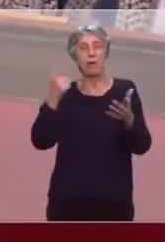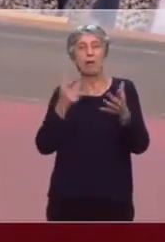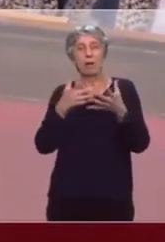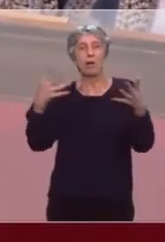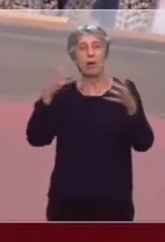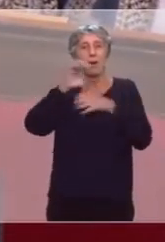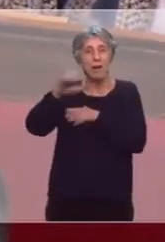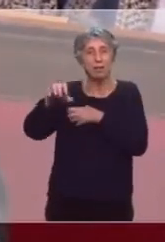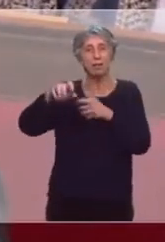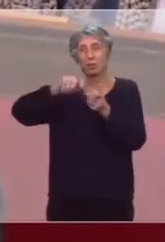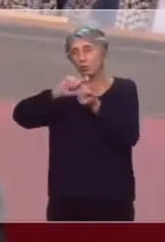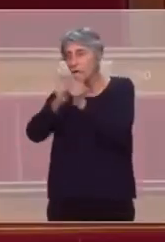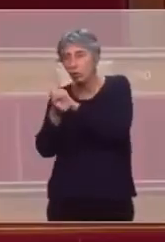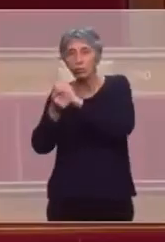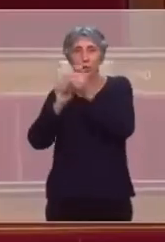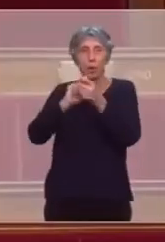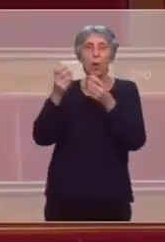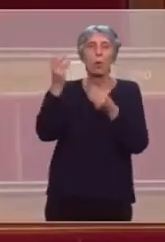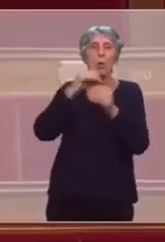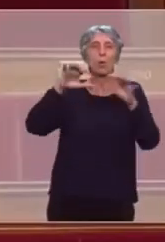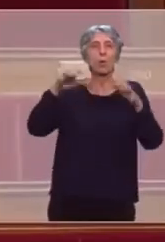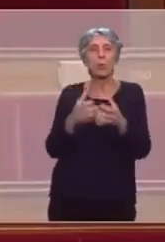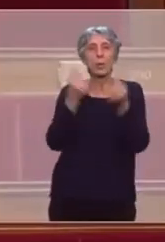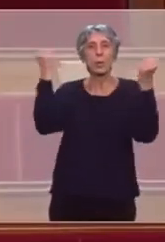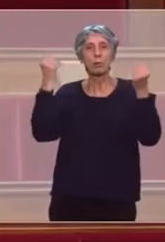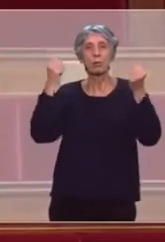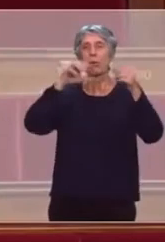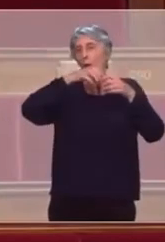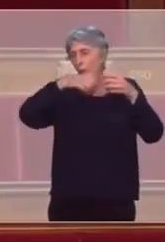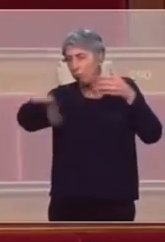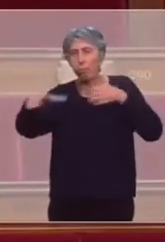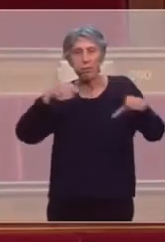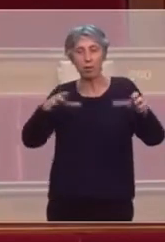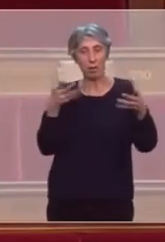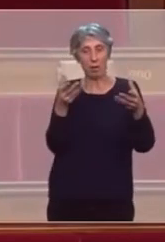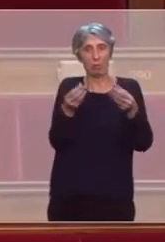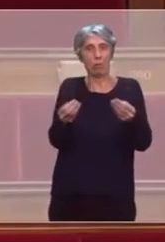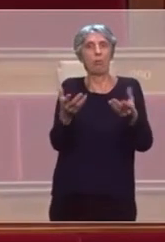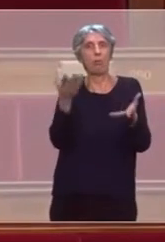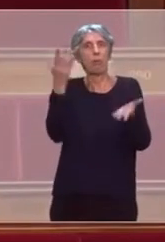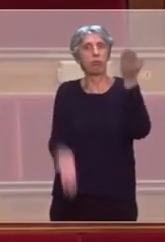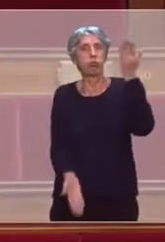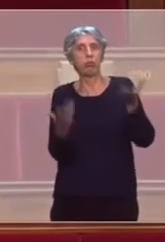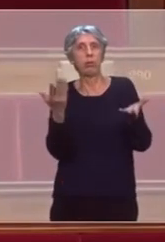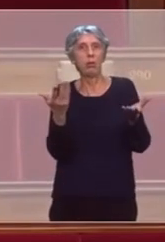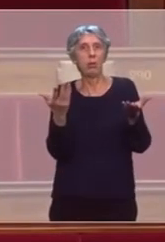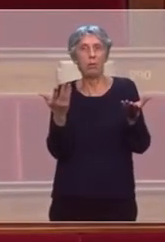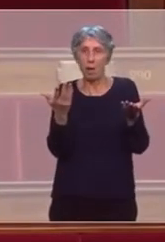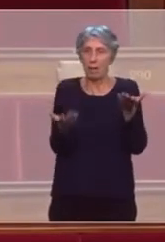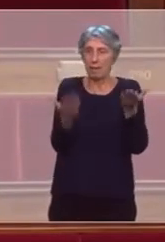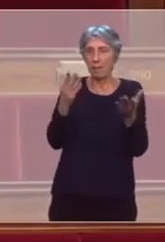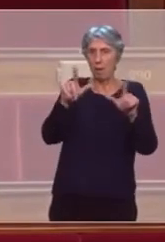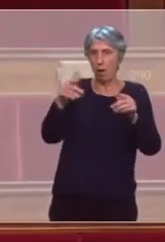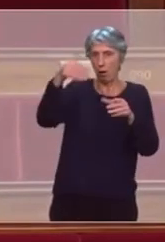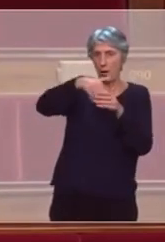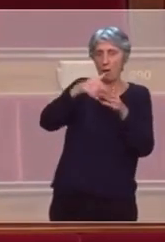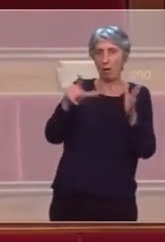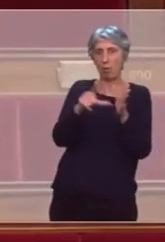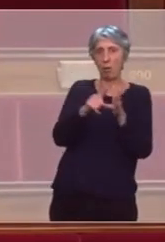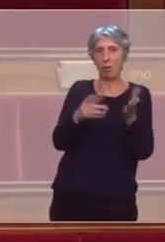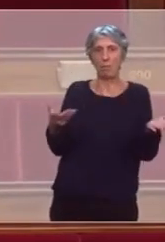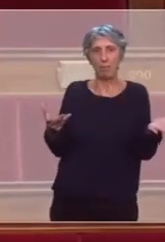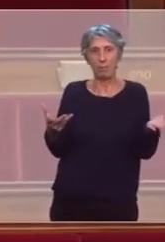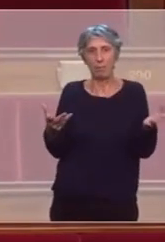Est, ni par un chamboulement des compétences qui romperaient l'équilibre trouvé dans la loi. Je sais que nous partageons